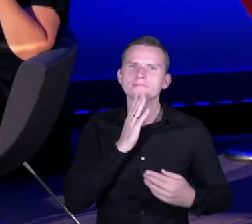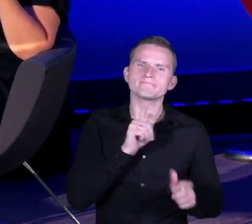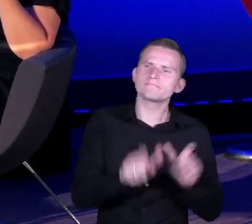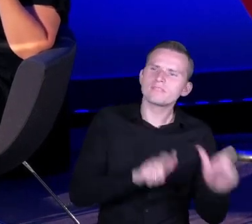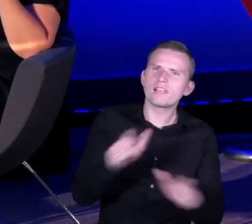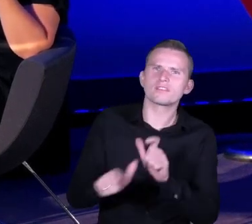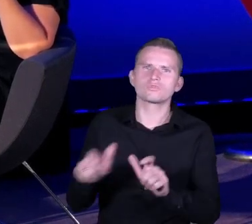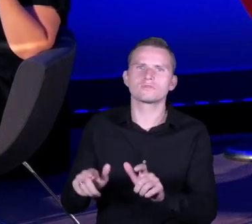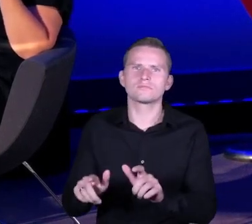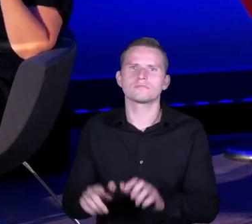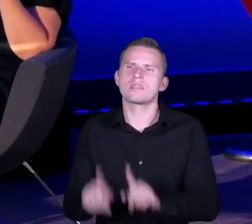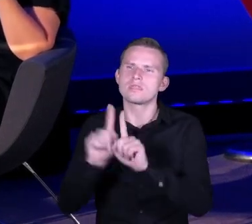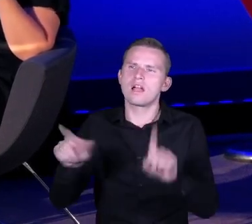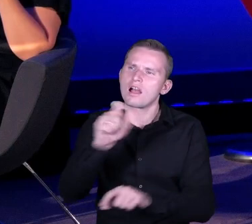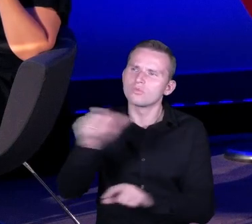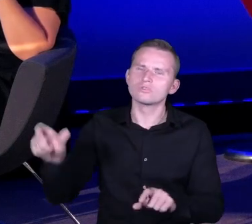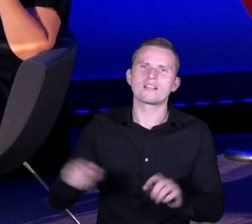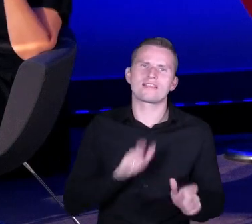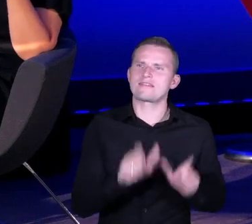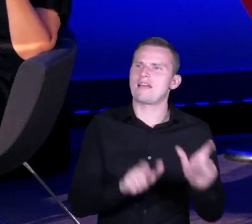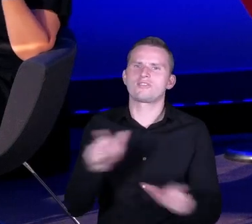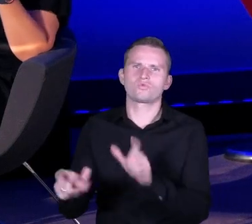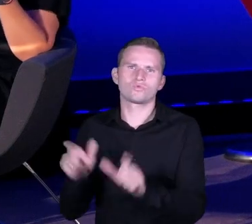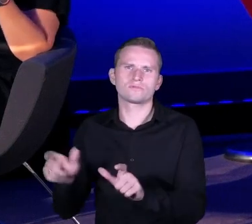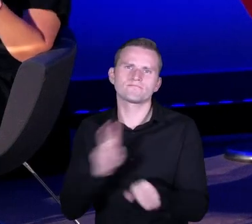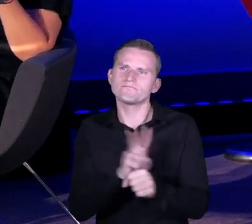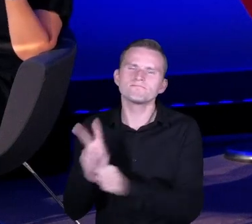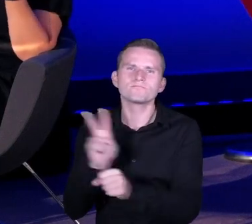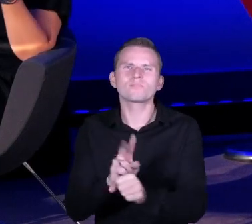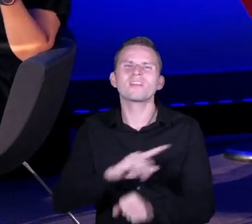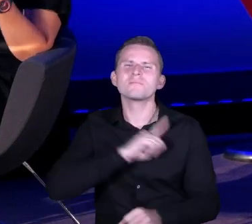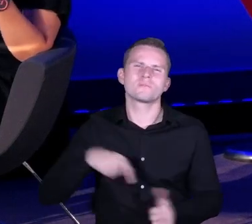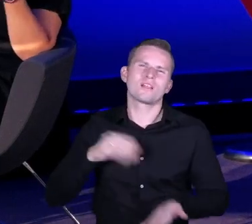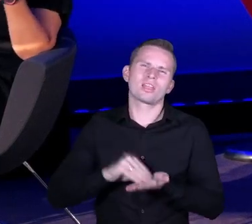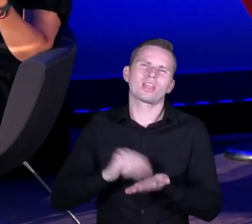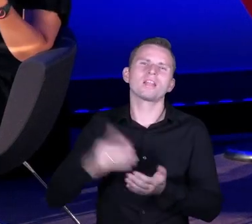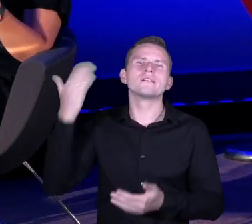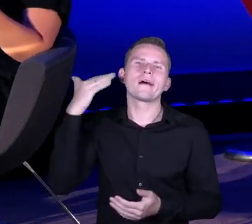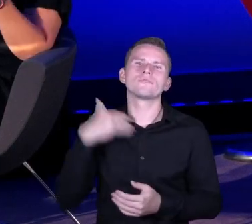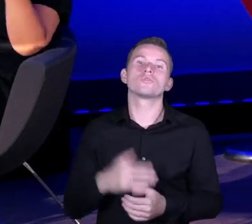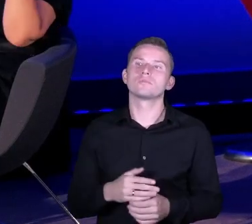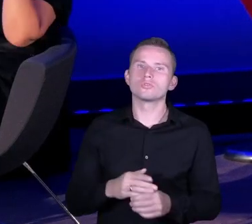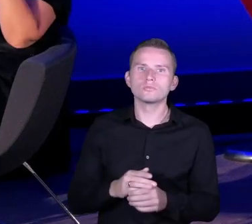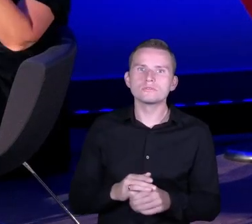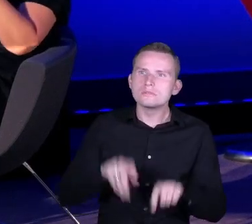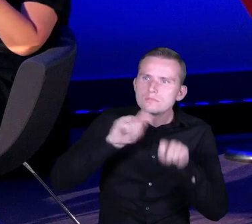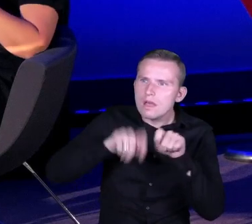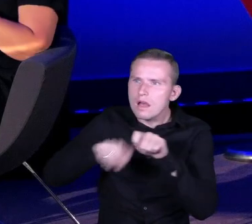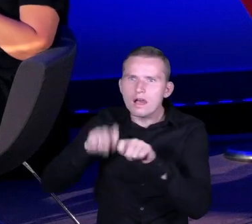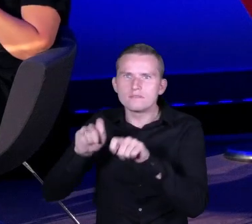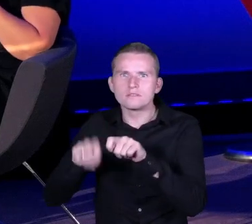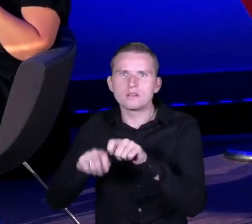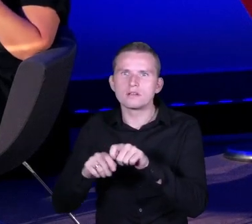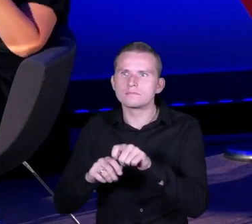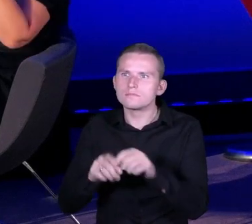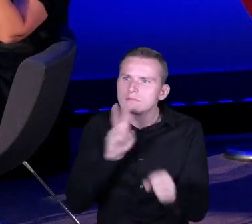jesteśmy też myślę, w dużej mierze przyzwyczajeni do takiego starego nadzoru, gdzie dyrektor kontroluje, dyrektor trochę czasami